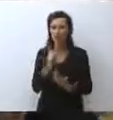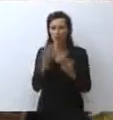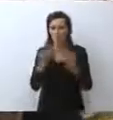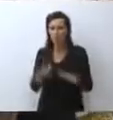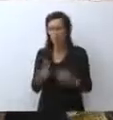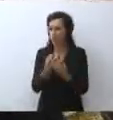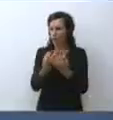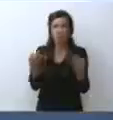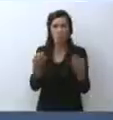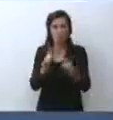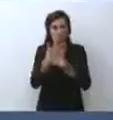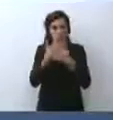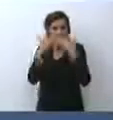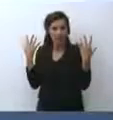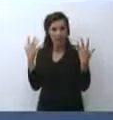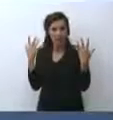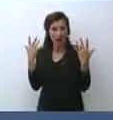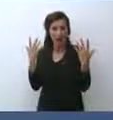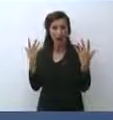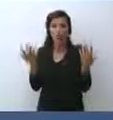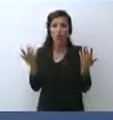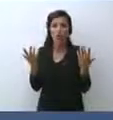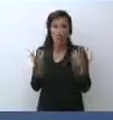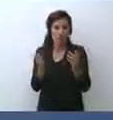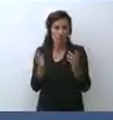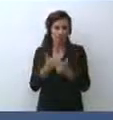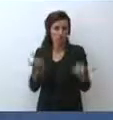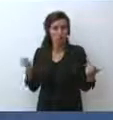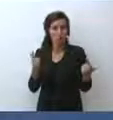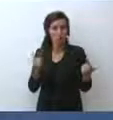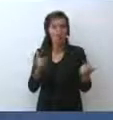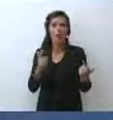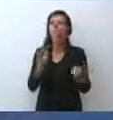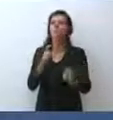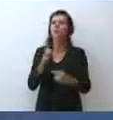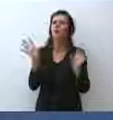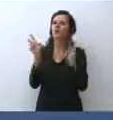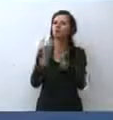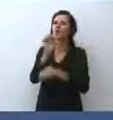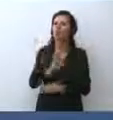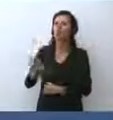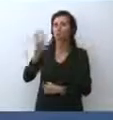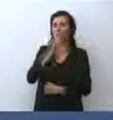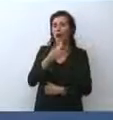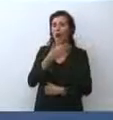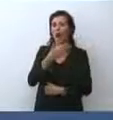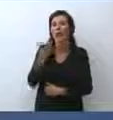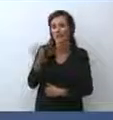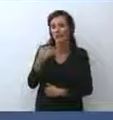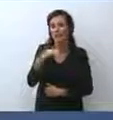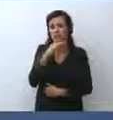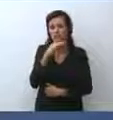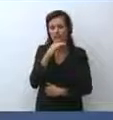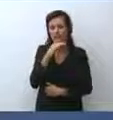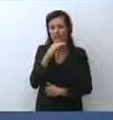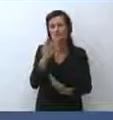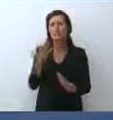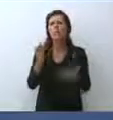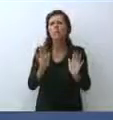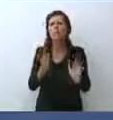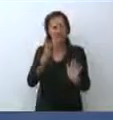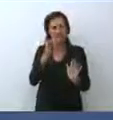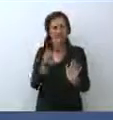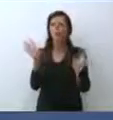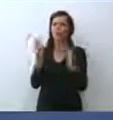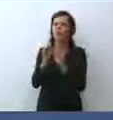Indubbiamente l'Unione Europea è stata abbastanza assente, ma non direi poi che, certo, su certi piani è stata